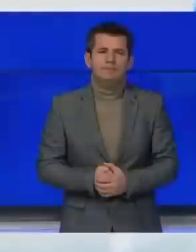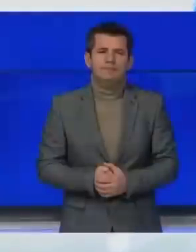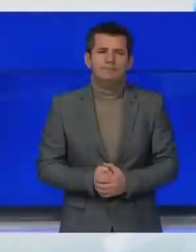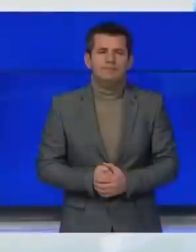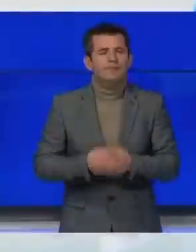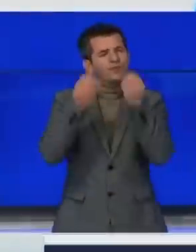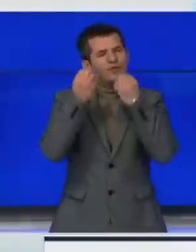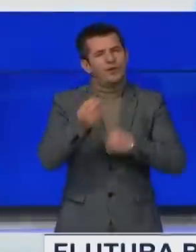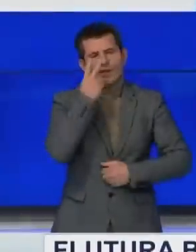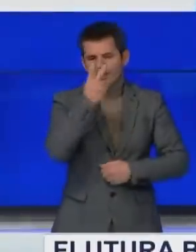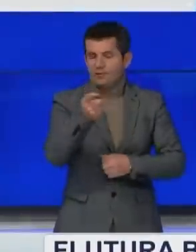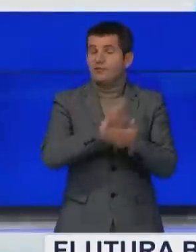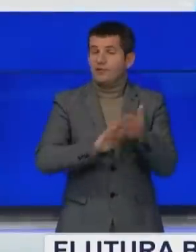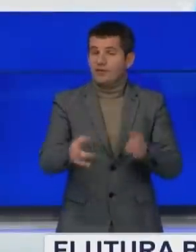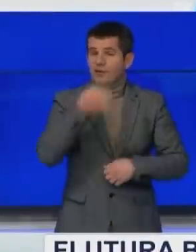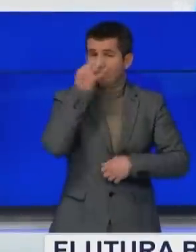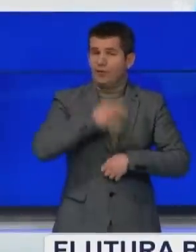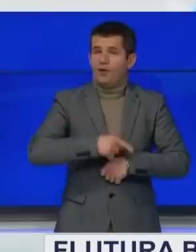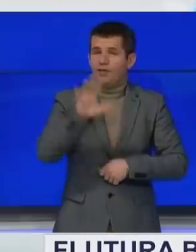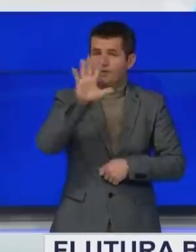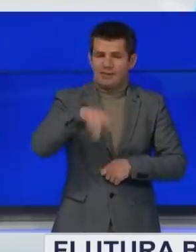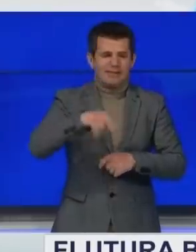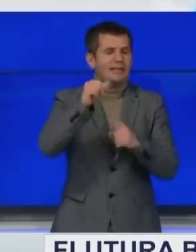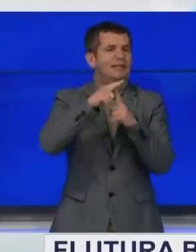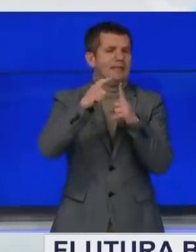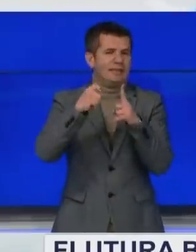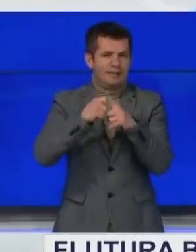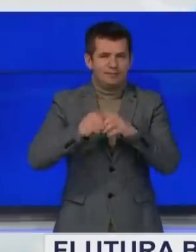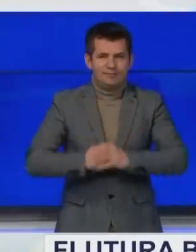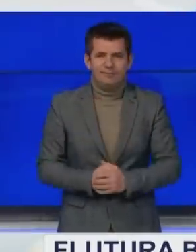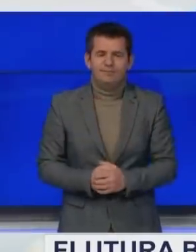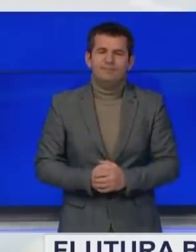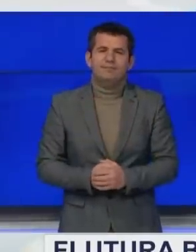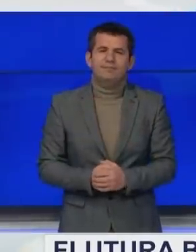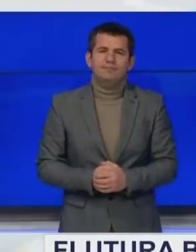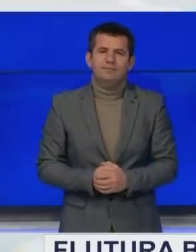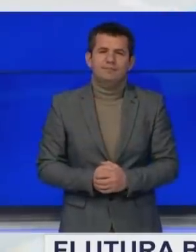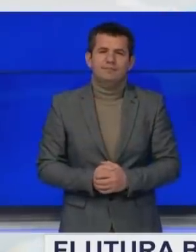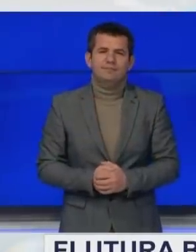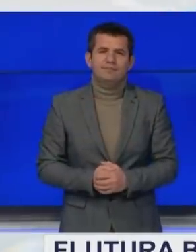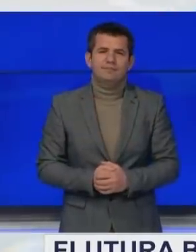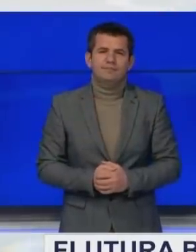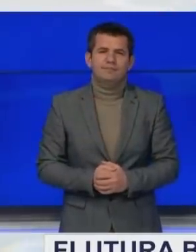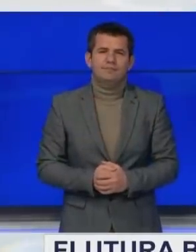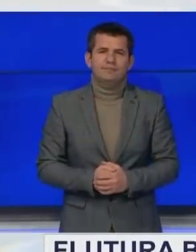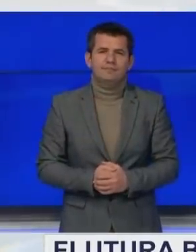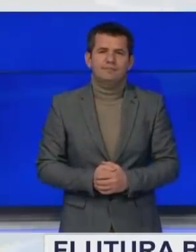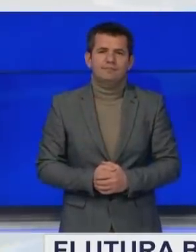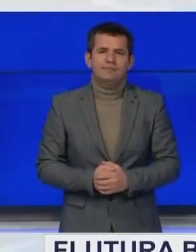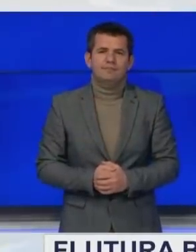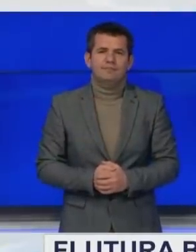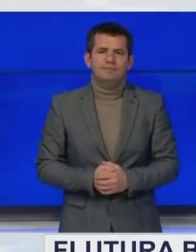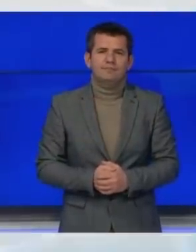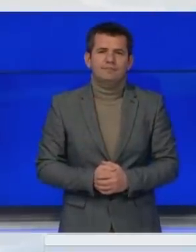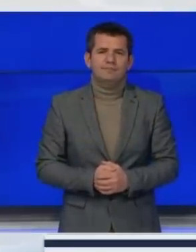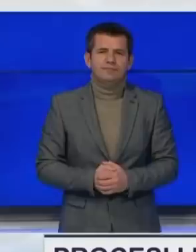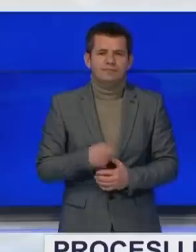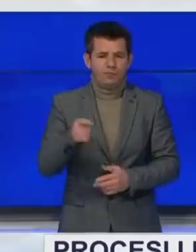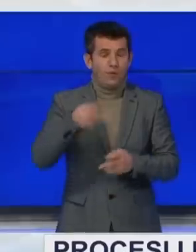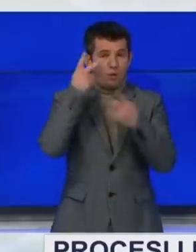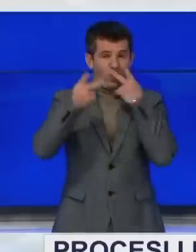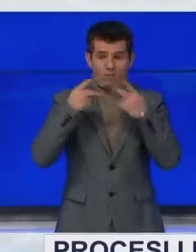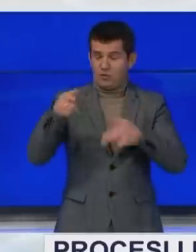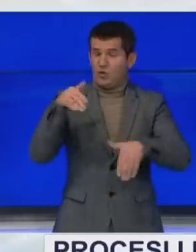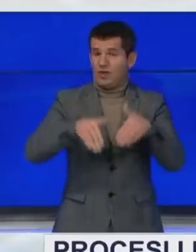Përshëndet i shkuës të ndëruar janë me edicionin e lajme vetorës 7.10 në radio-televizionin e Kosovës. Komisioni